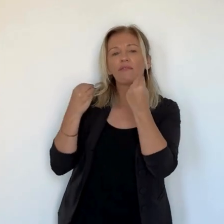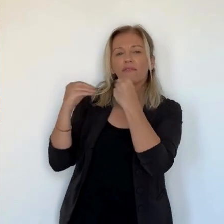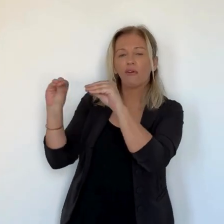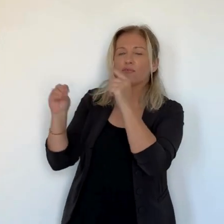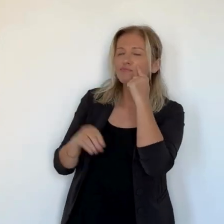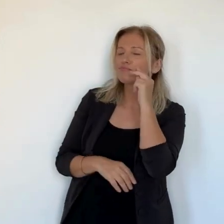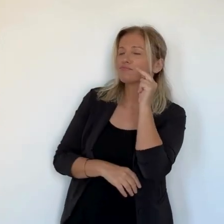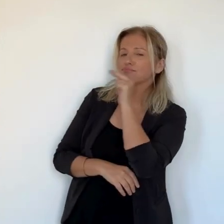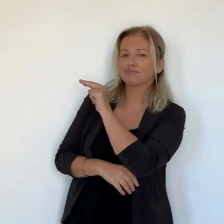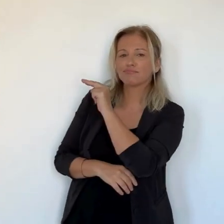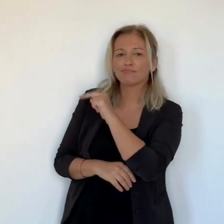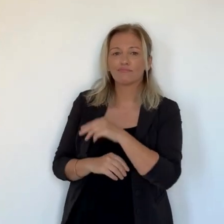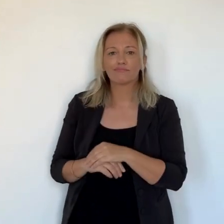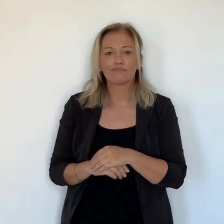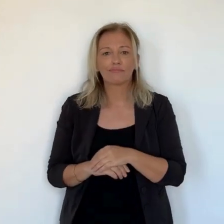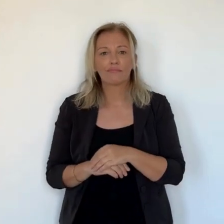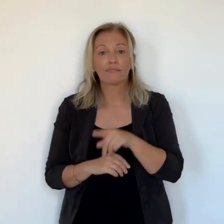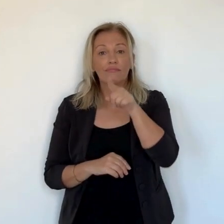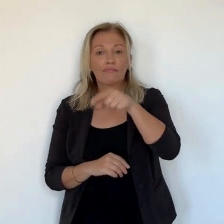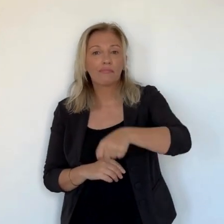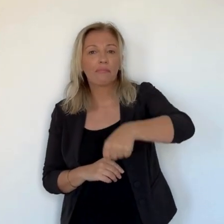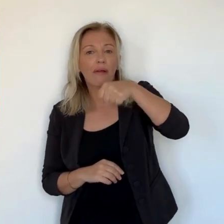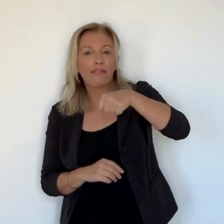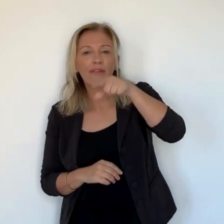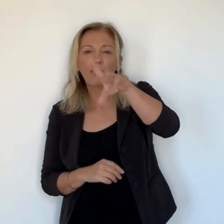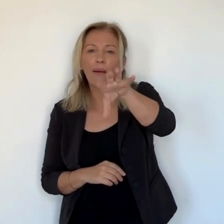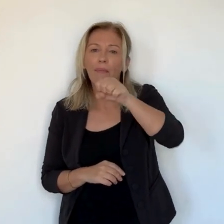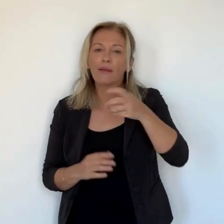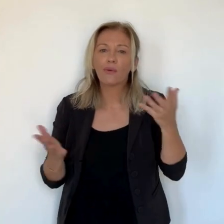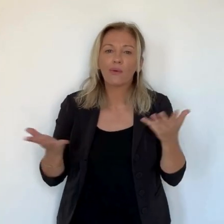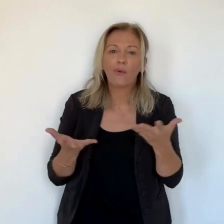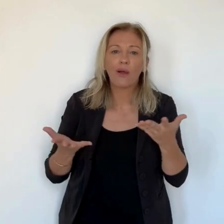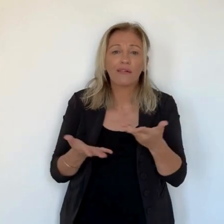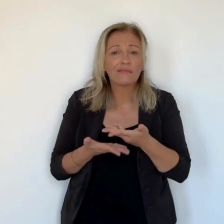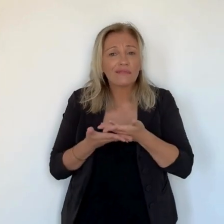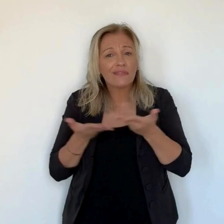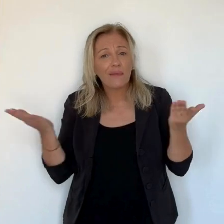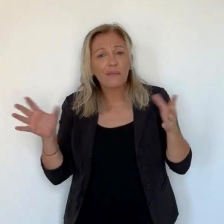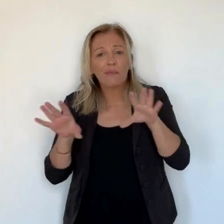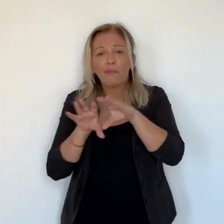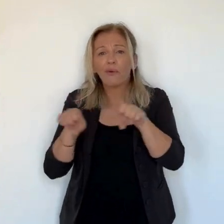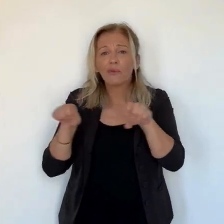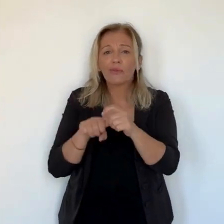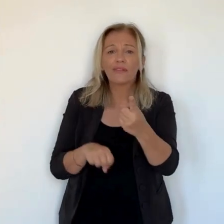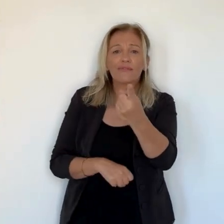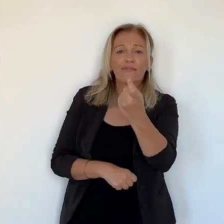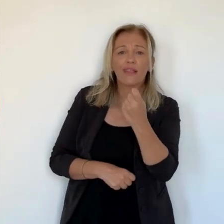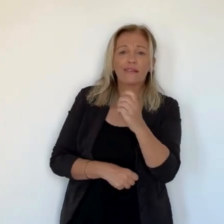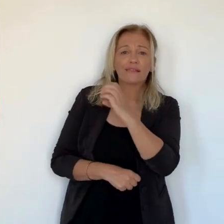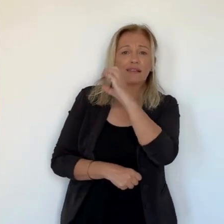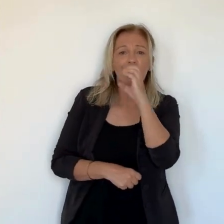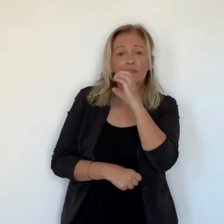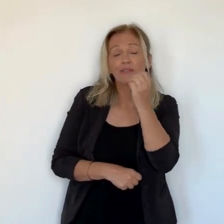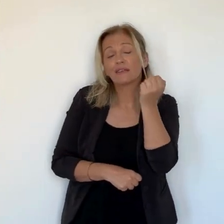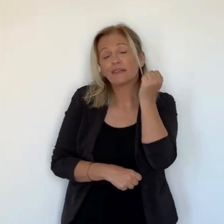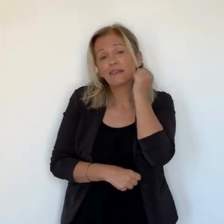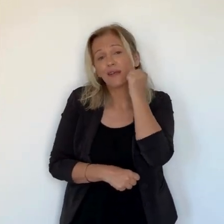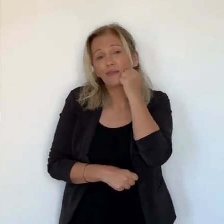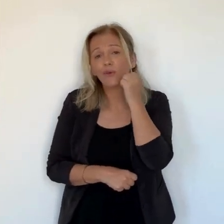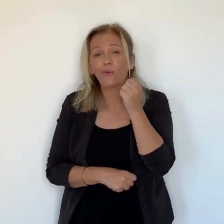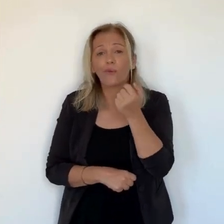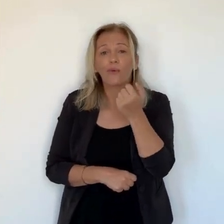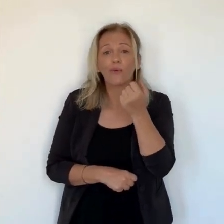autre production. Reportage à Perg de Florence Antomarck et Jacques-Paul Stéphanie. Qu'est-ce que vous avez dans votre panier ? Eh bien,